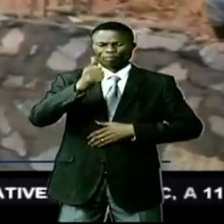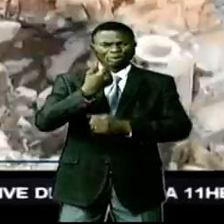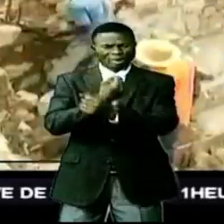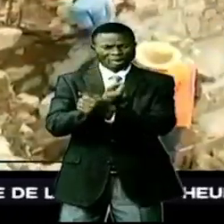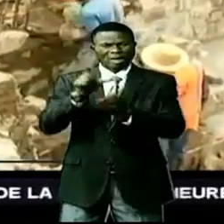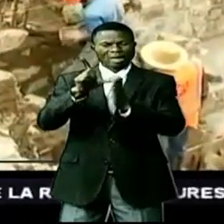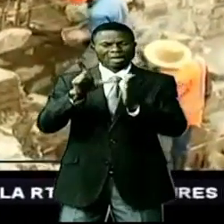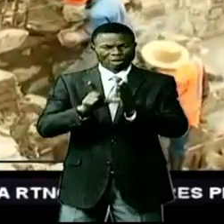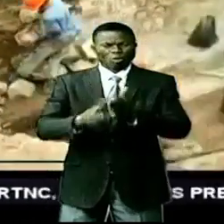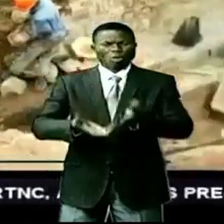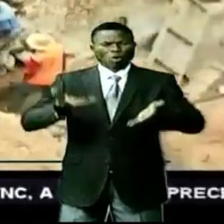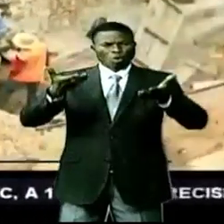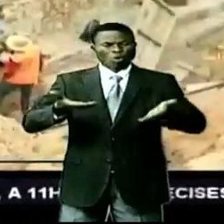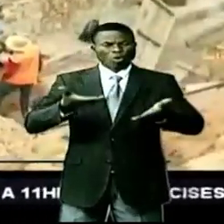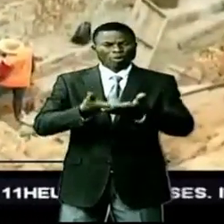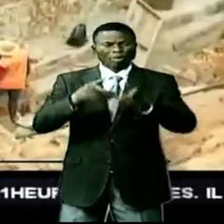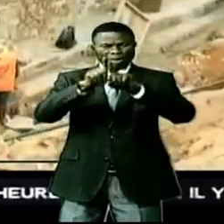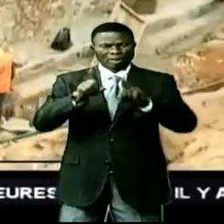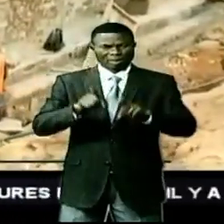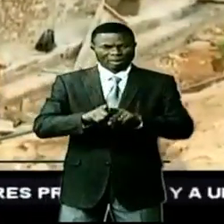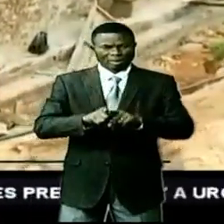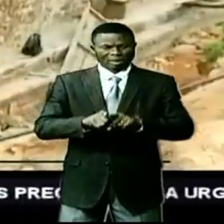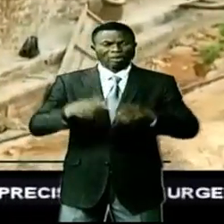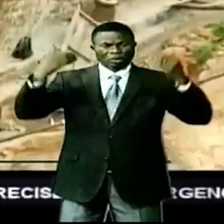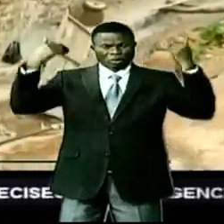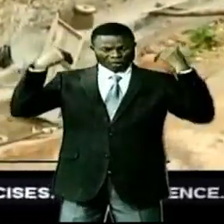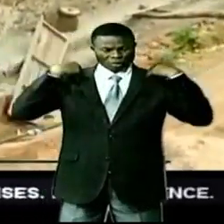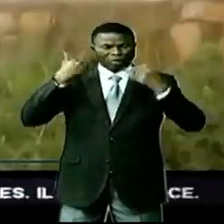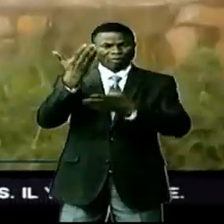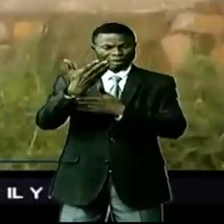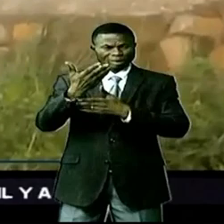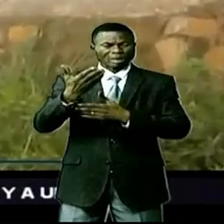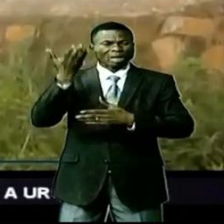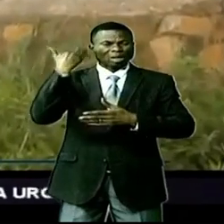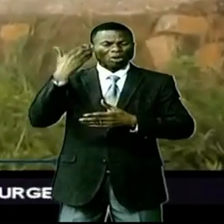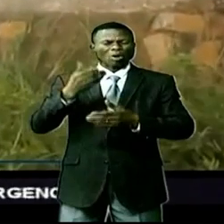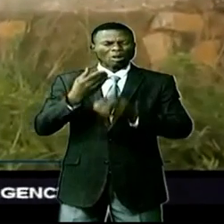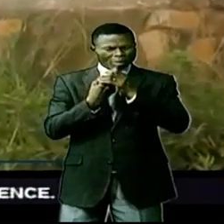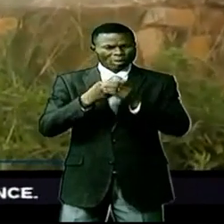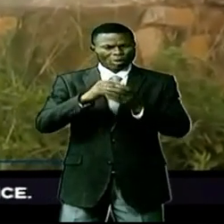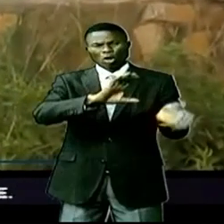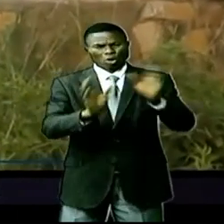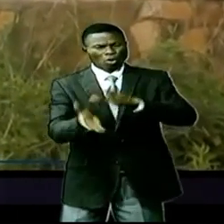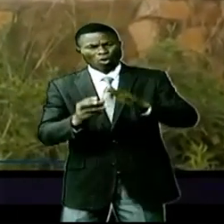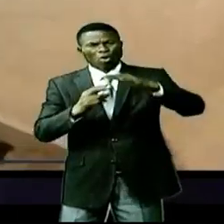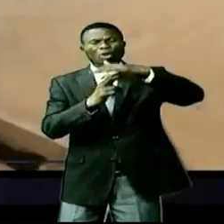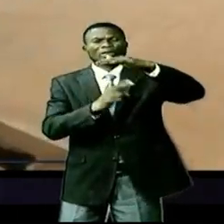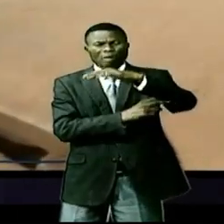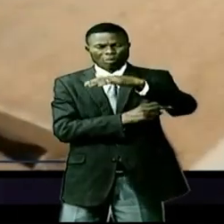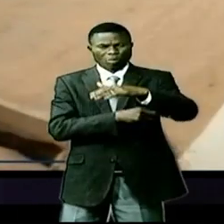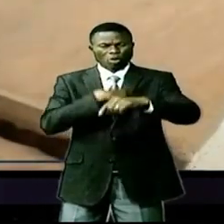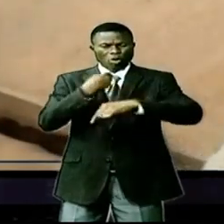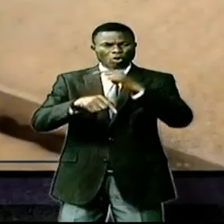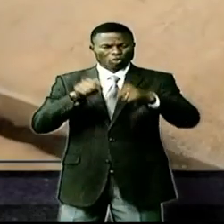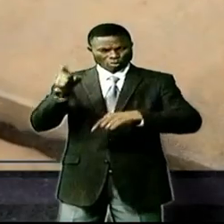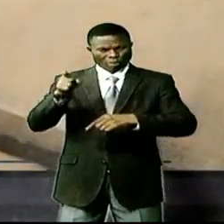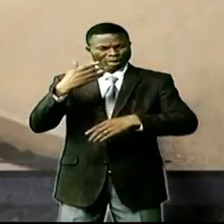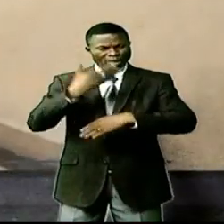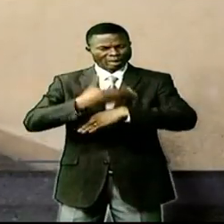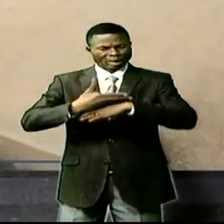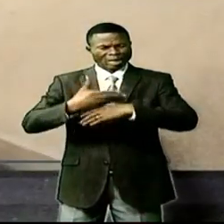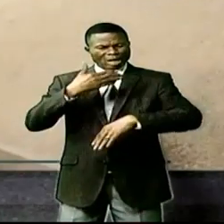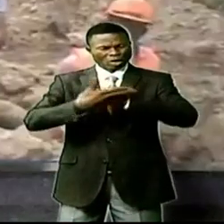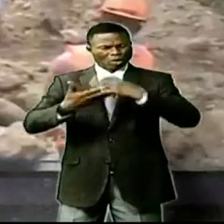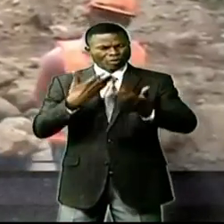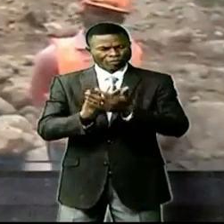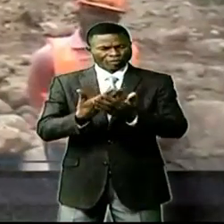les règles de l'art, mais aussi alertent les autorités sur les menaces d'effondrement de plusieurs ponts et ouvrages d'assainissement dans la plaine de